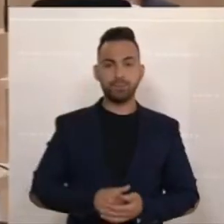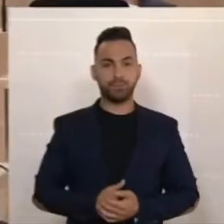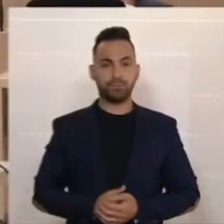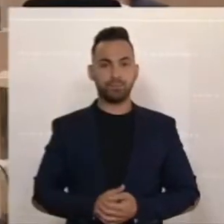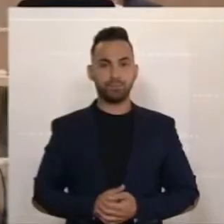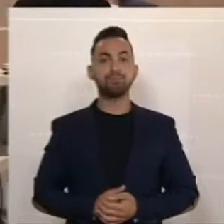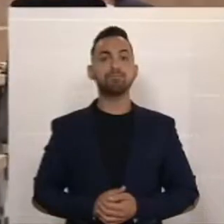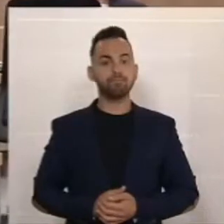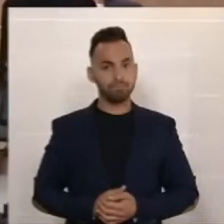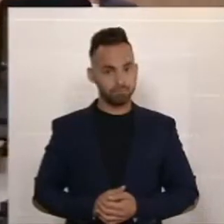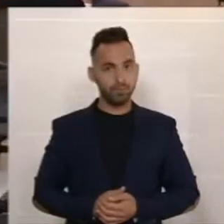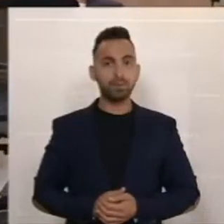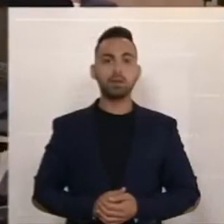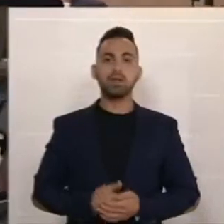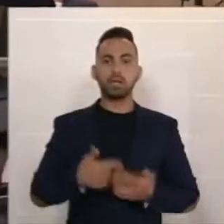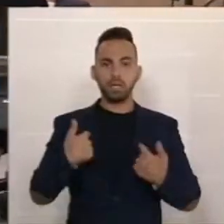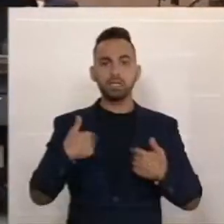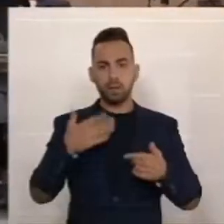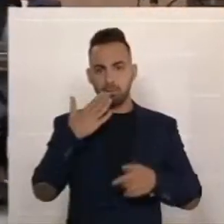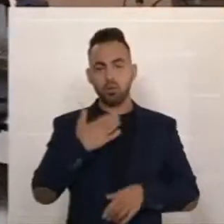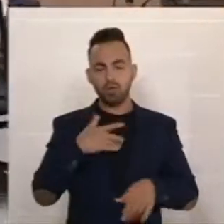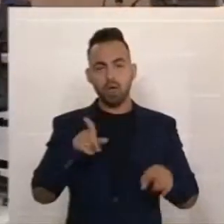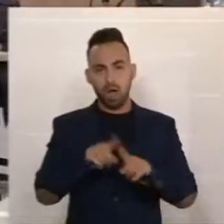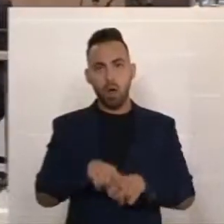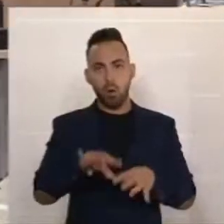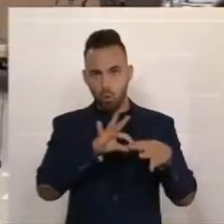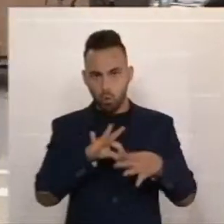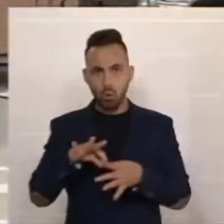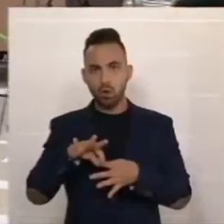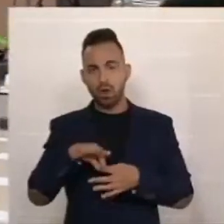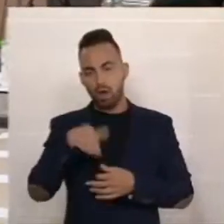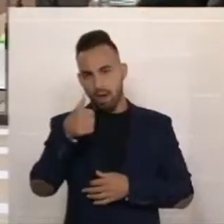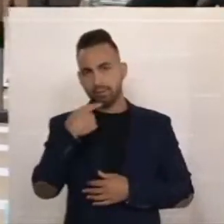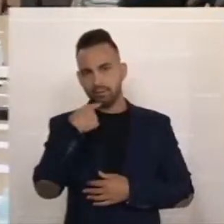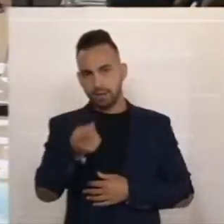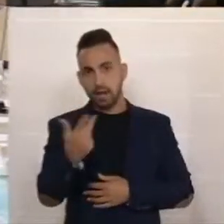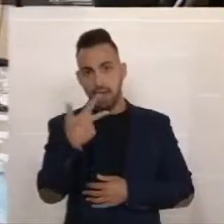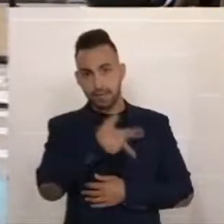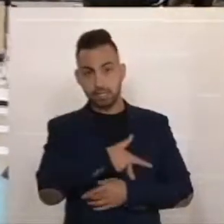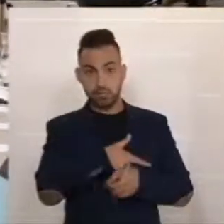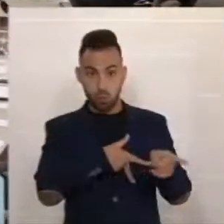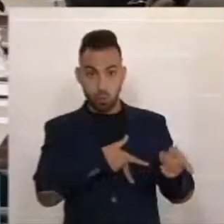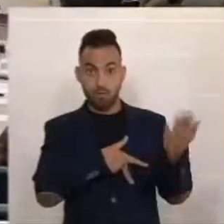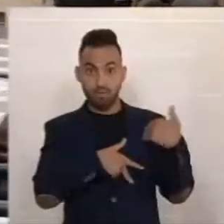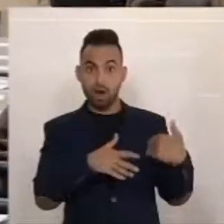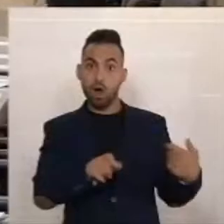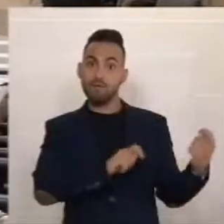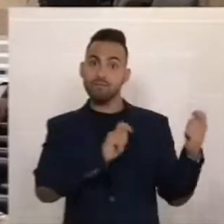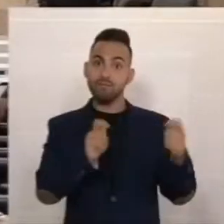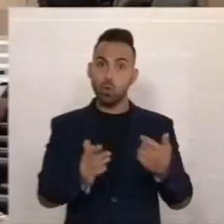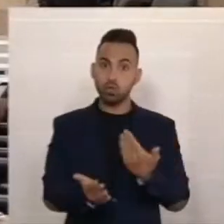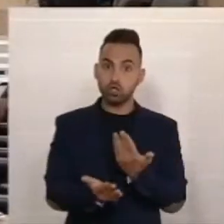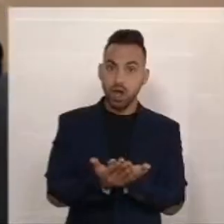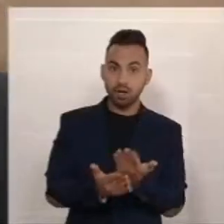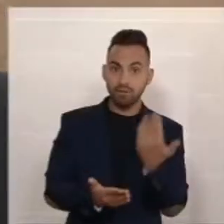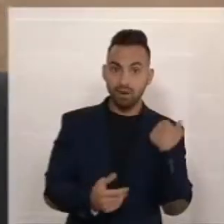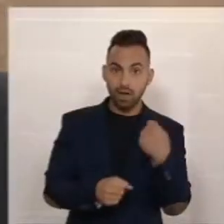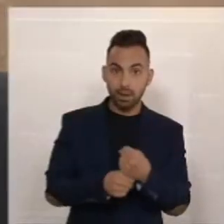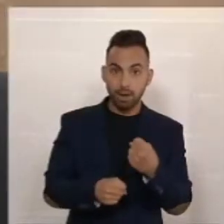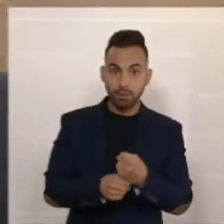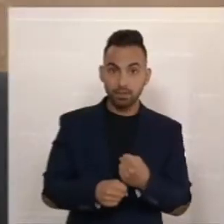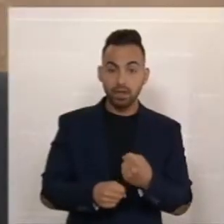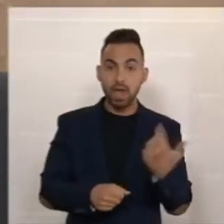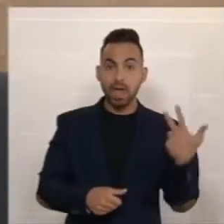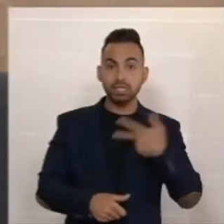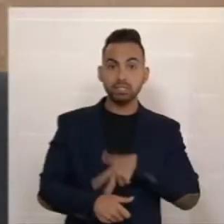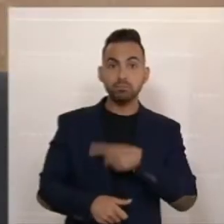Aber ich will nicht unobjektiv sein, die SPÖ hat tatsächlich einen Vorschlag gemacht. Sie spricht